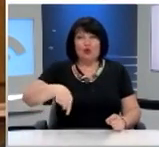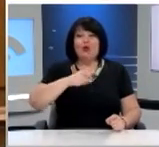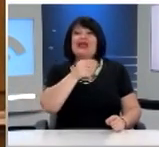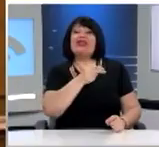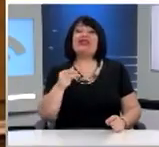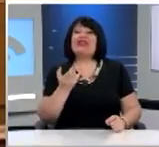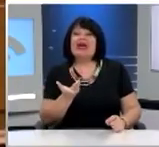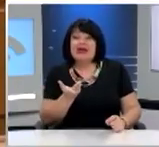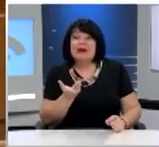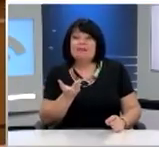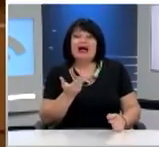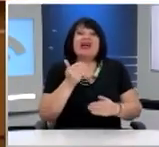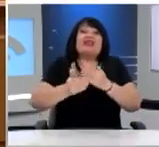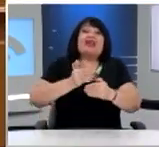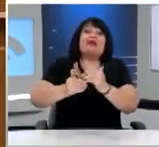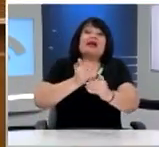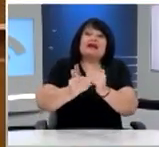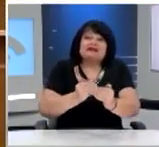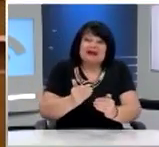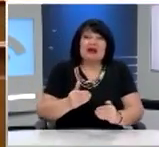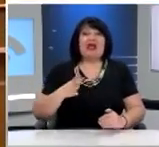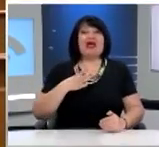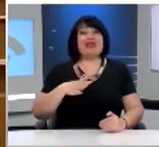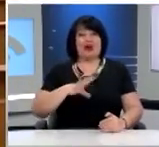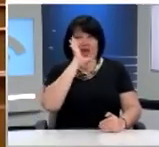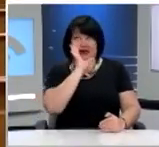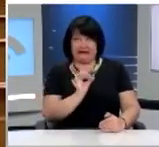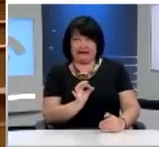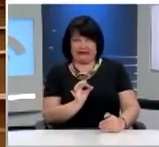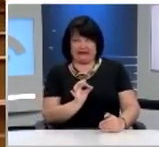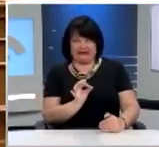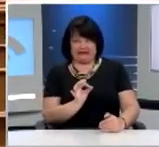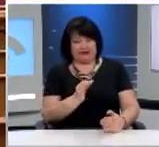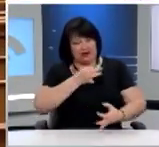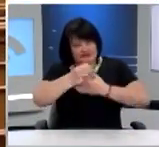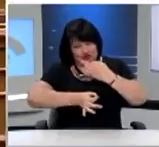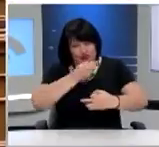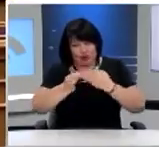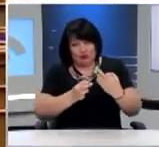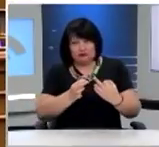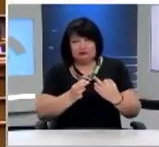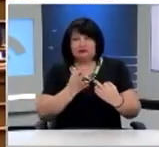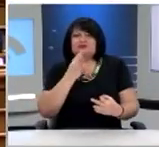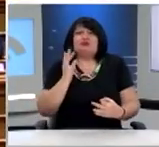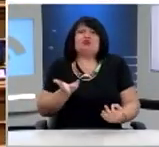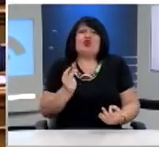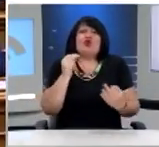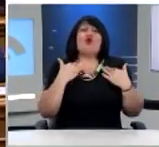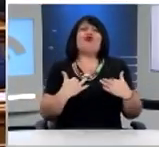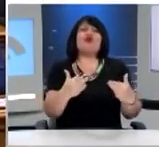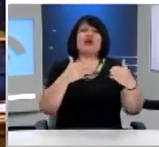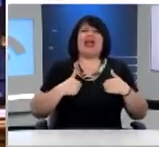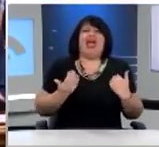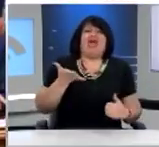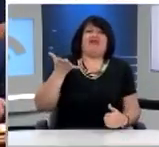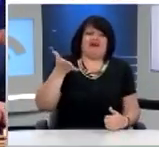ένα ζήτημα επί της διαδικασίας. Θέλουμε να είμαστε ειλικρινείς και να το μοιραστούμε μαζί σας. Τι νόημα έχει πραγματικά η Βουλή των Εφήβων.